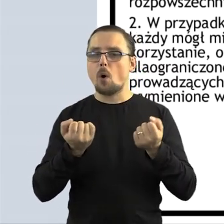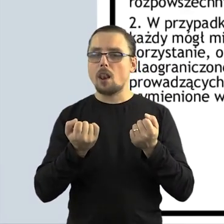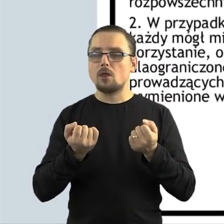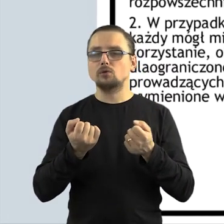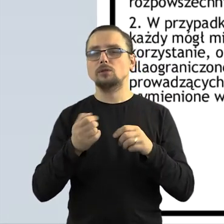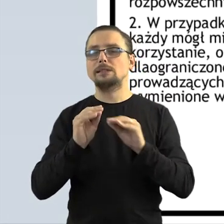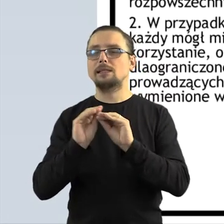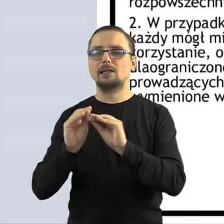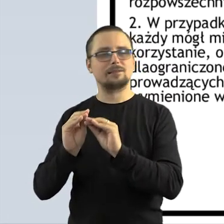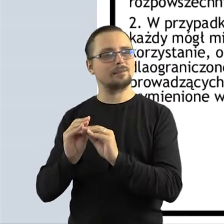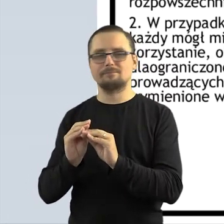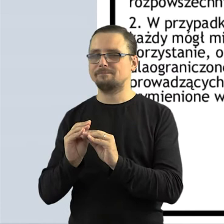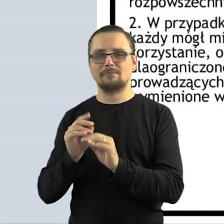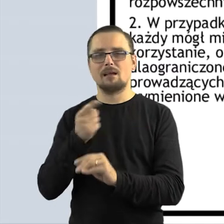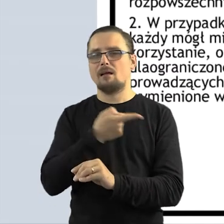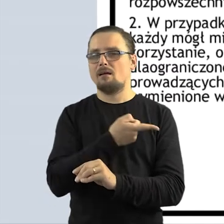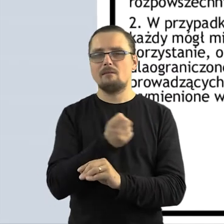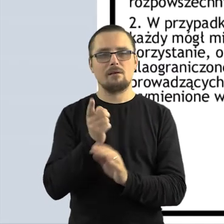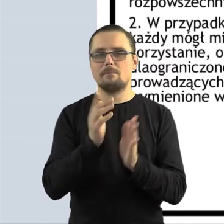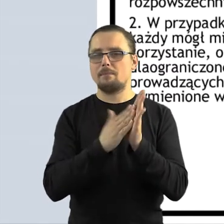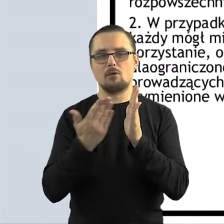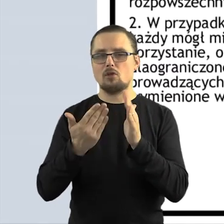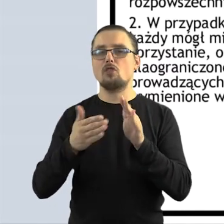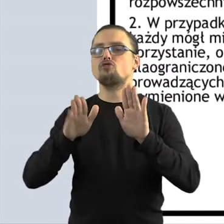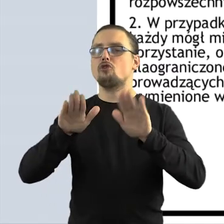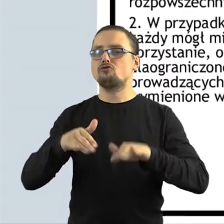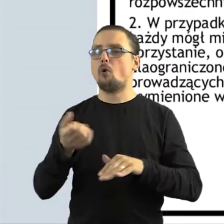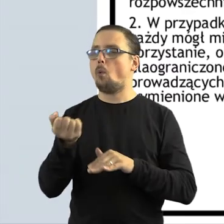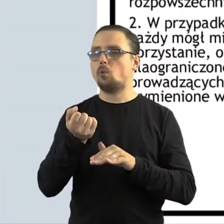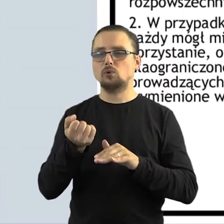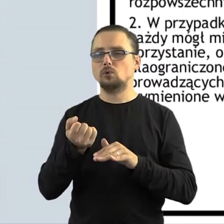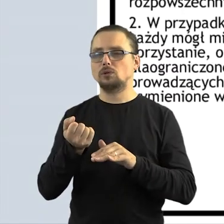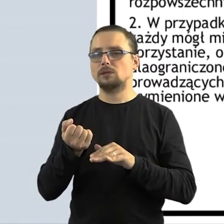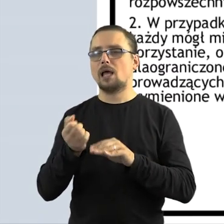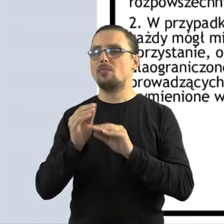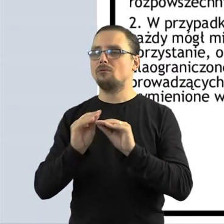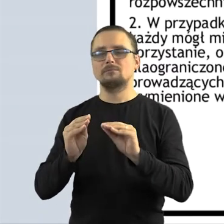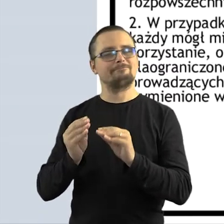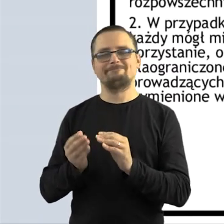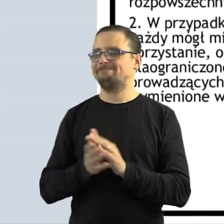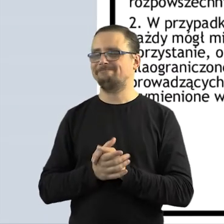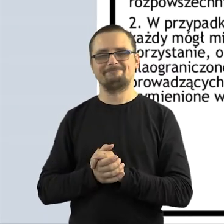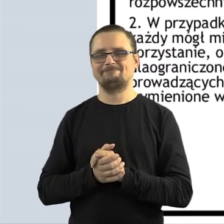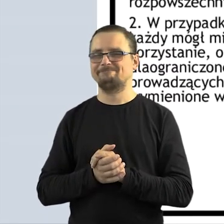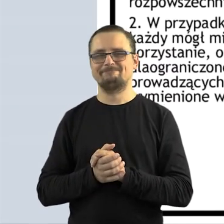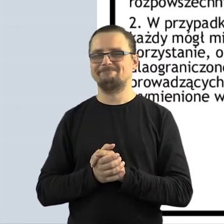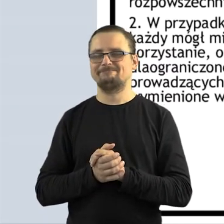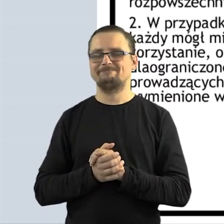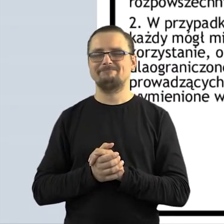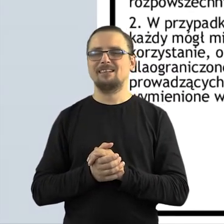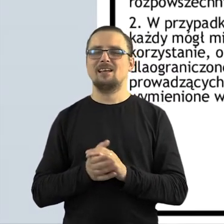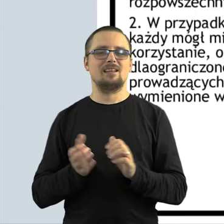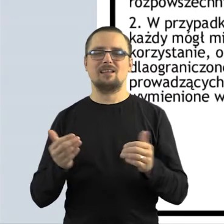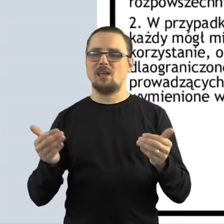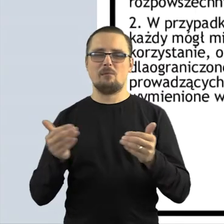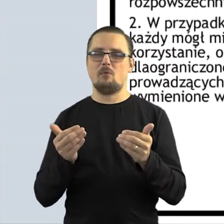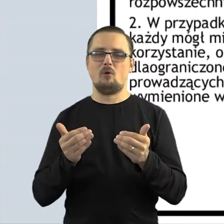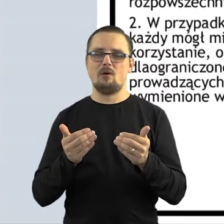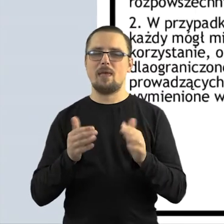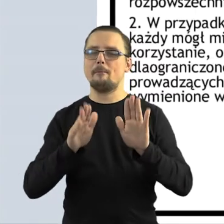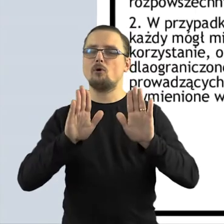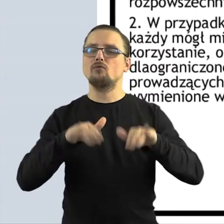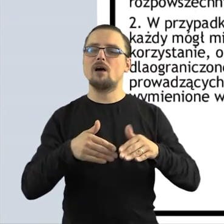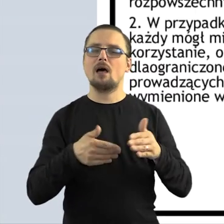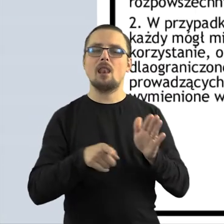działalność dydaktyczną, to niestety dozwolony użytek edukacyjny nie może być dla Państwa taką wyjaśnieniem, dlaczego Państwo